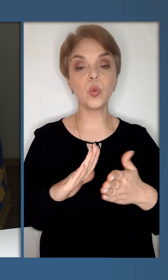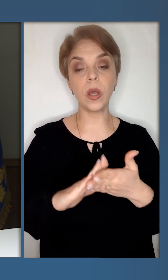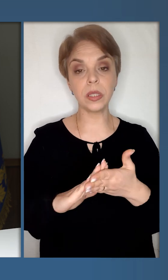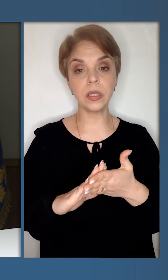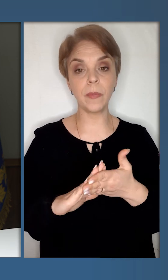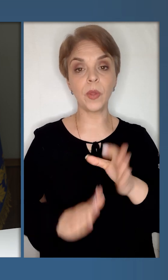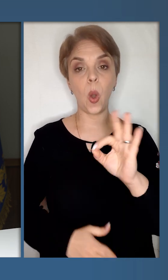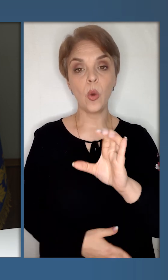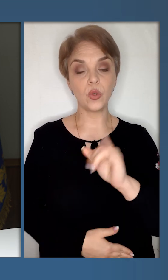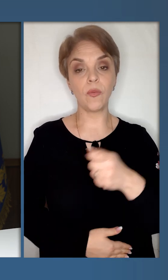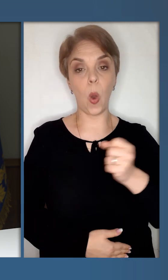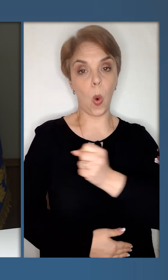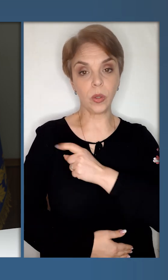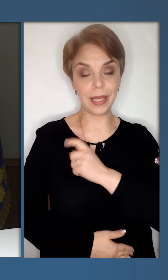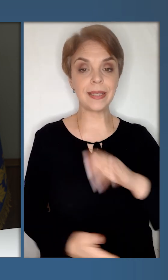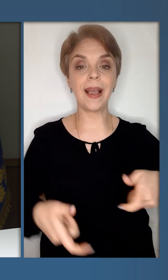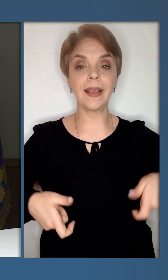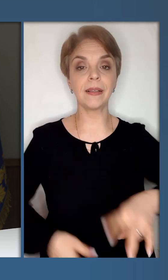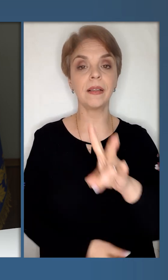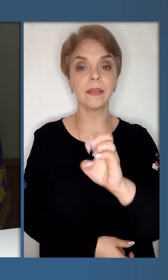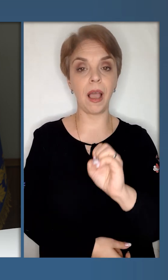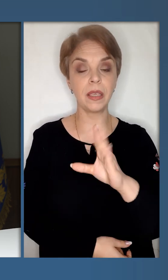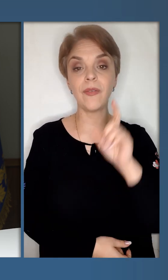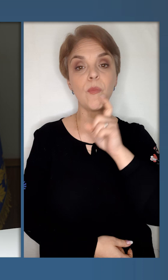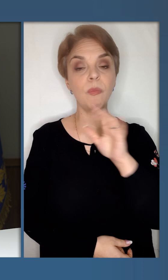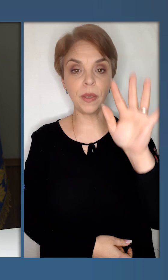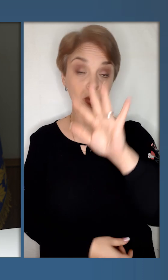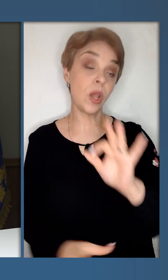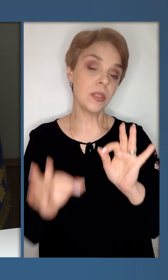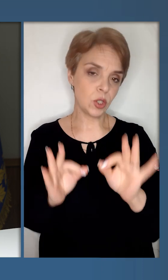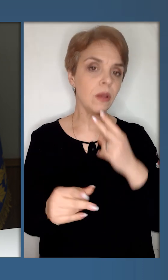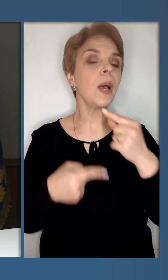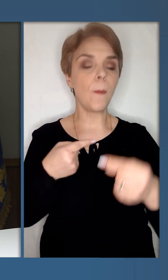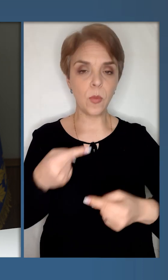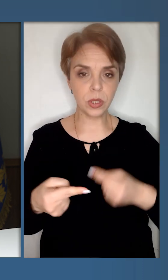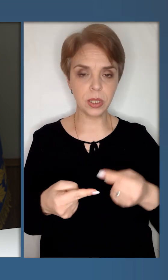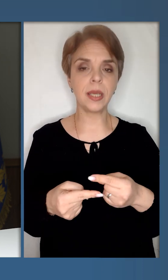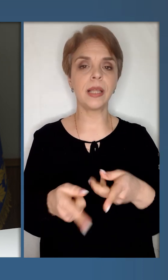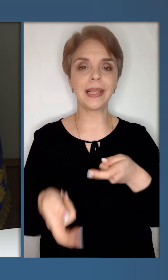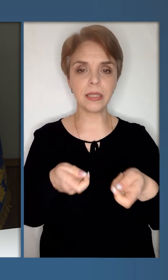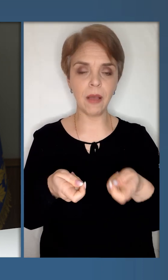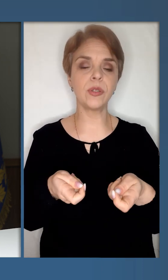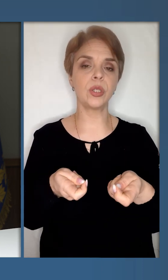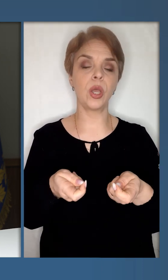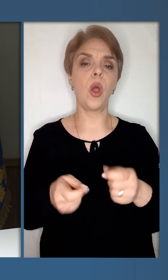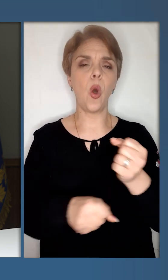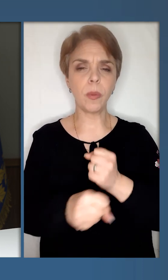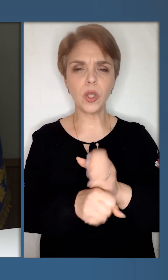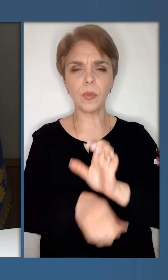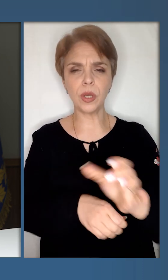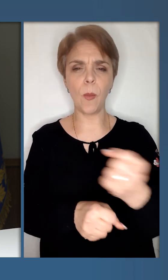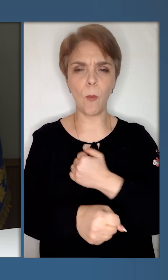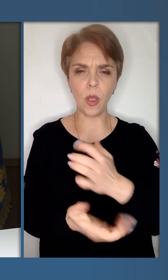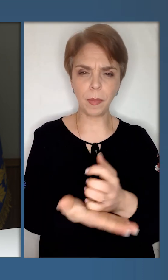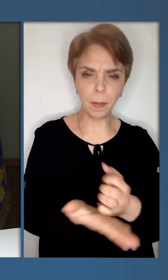ситуація ОСУФ – Одеса. Генерал Наєв по півночі. Звичайно, постійно на ставці опрацьовуємо постачання